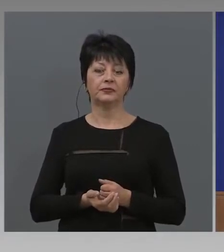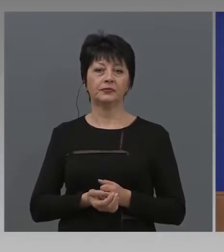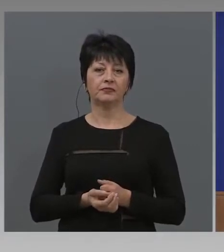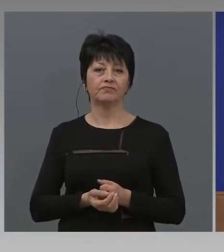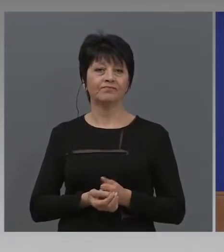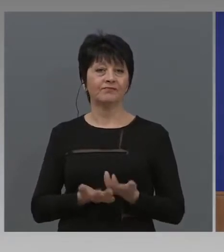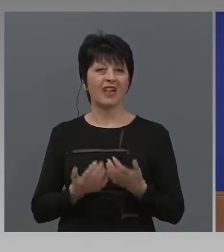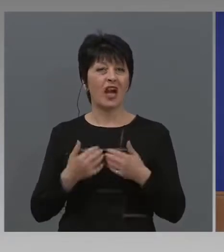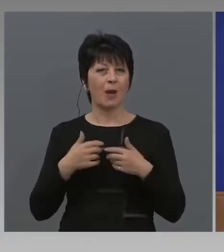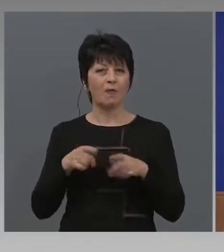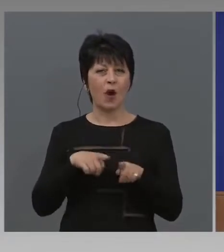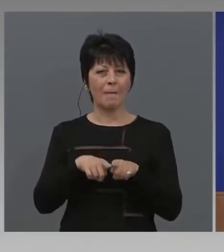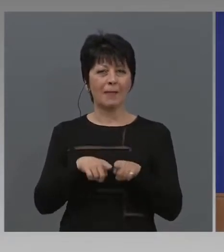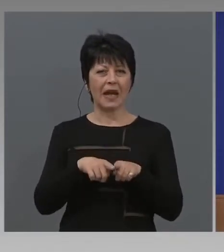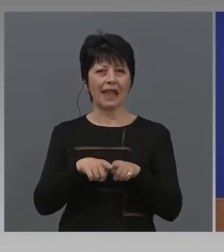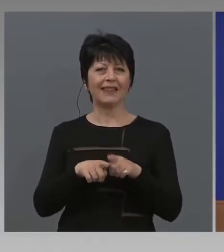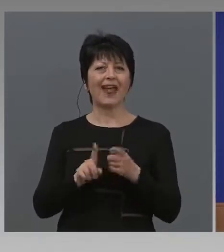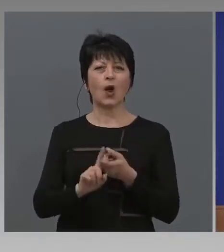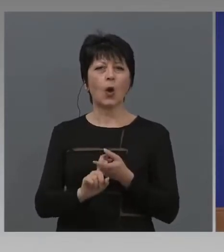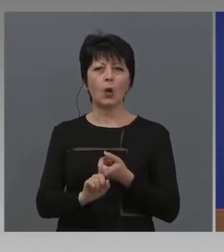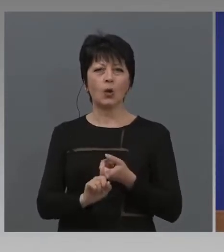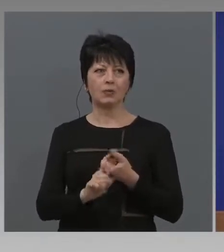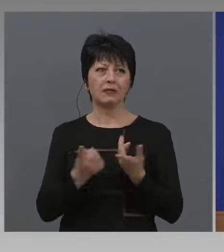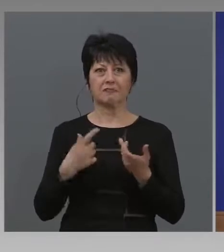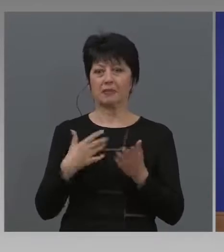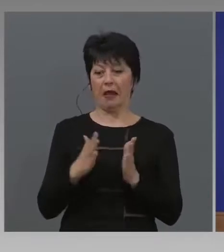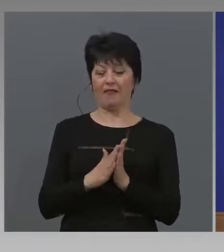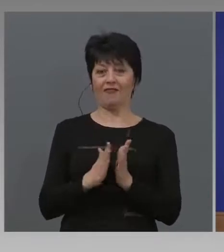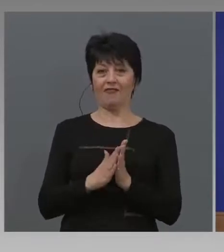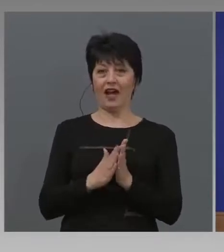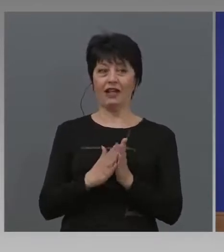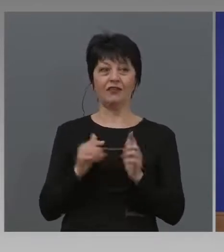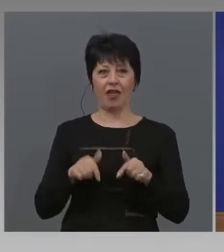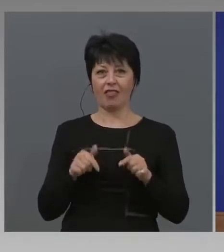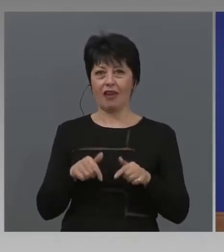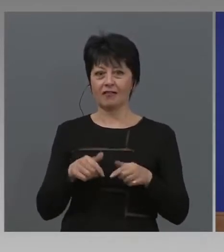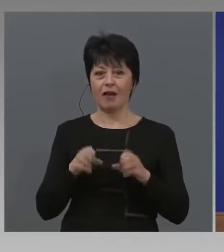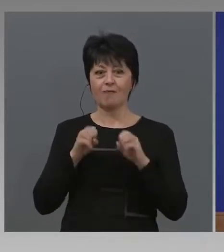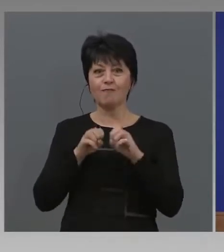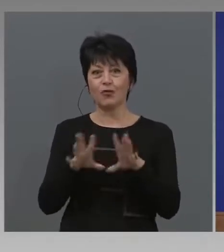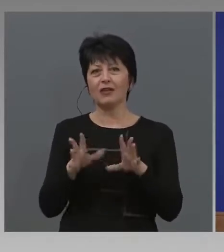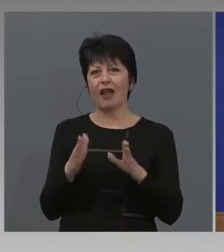Моя приятел Курц толкова се хвали, че днес ка пуснал малките магазинчета.